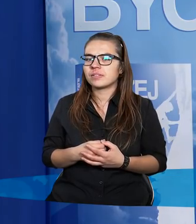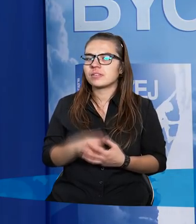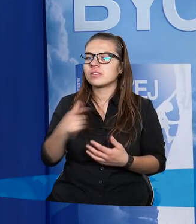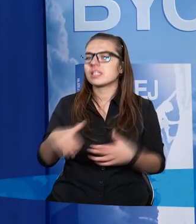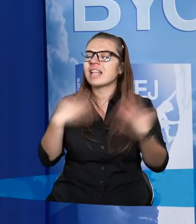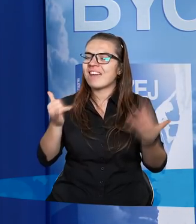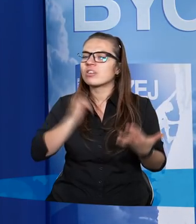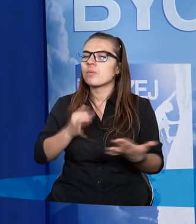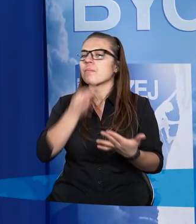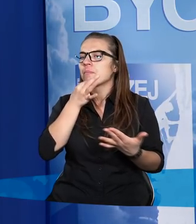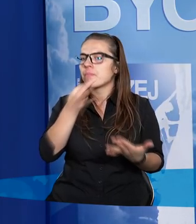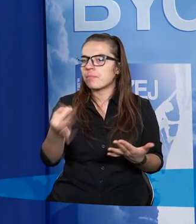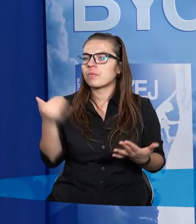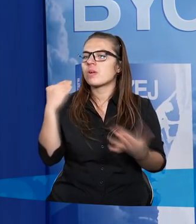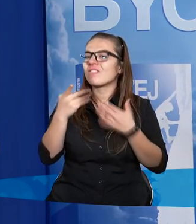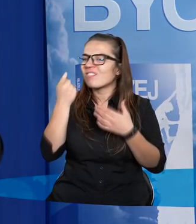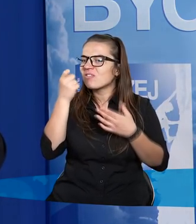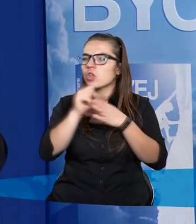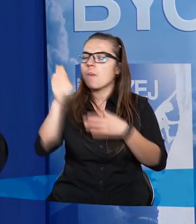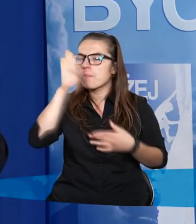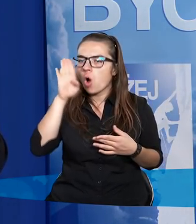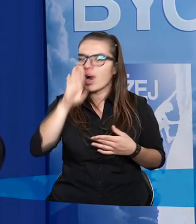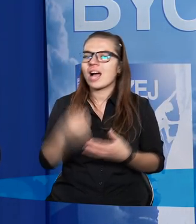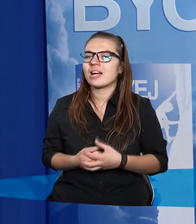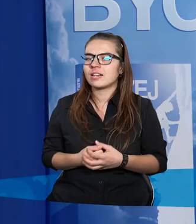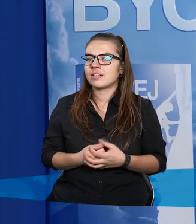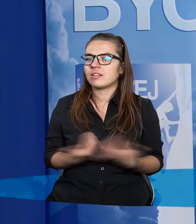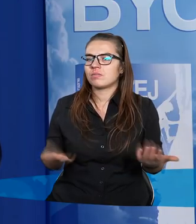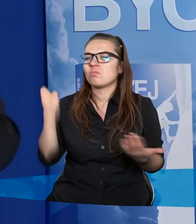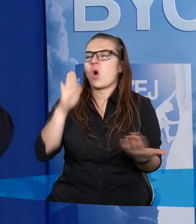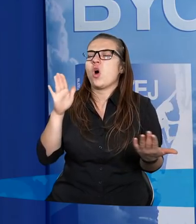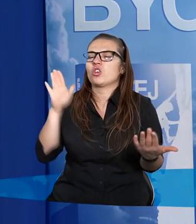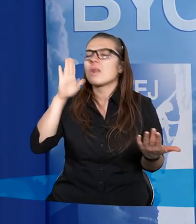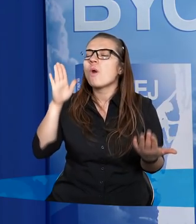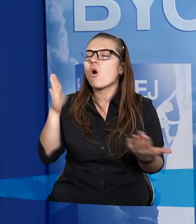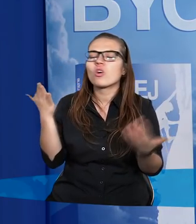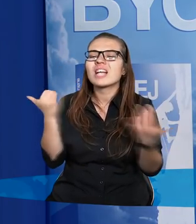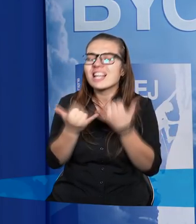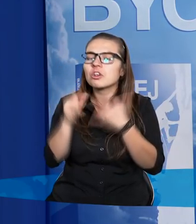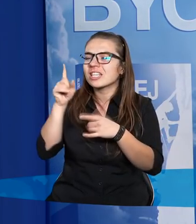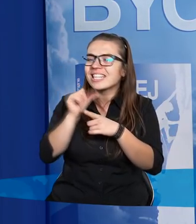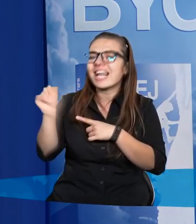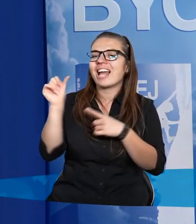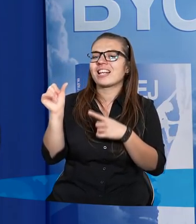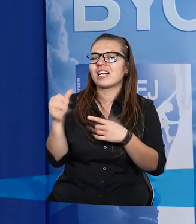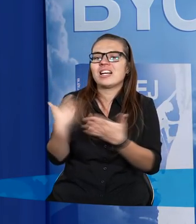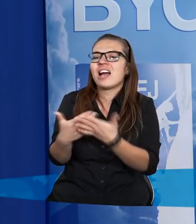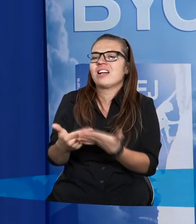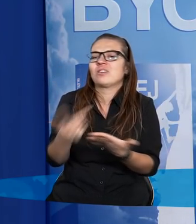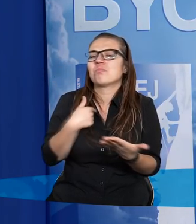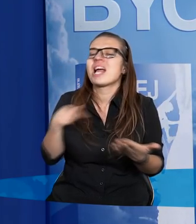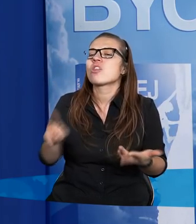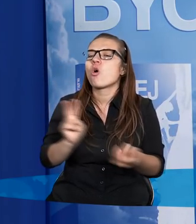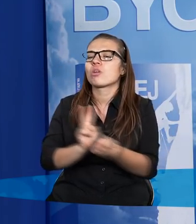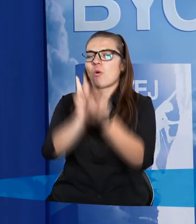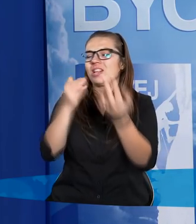Zadawałem sobie pytanie, wołałem do Boga, myślałem, Boże, jeśli jesteś, to dlaczego mnie